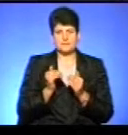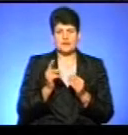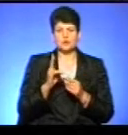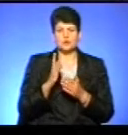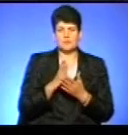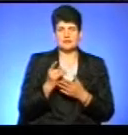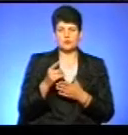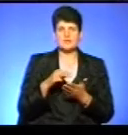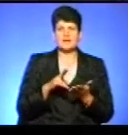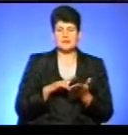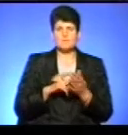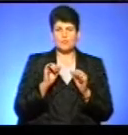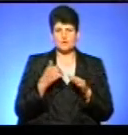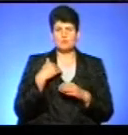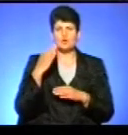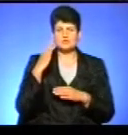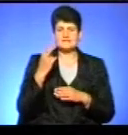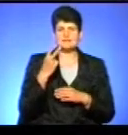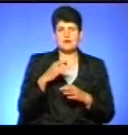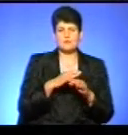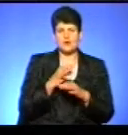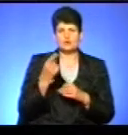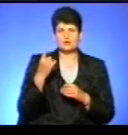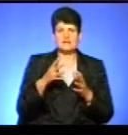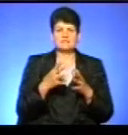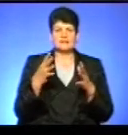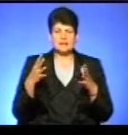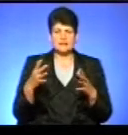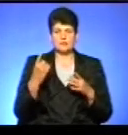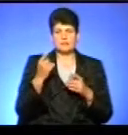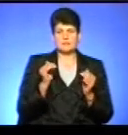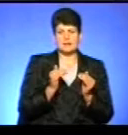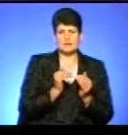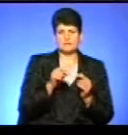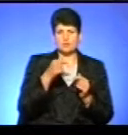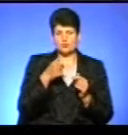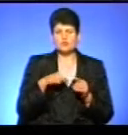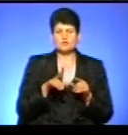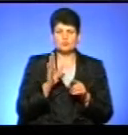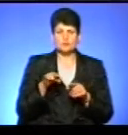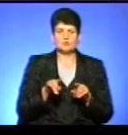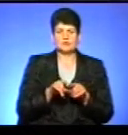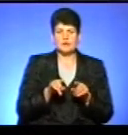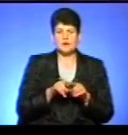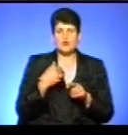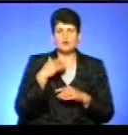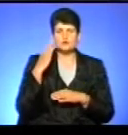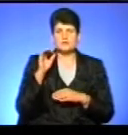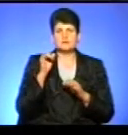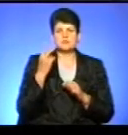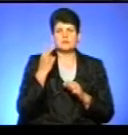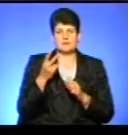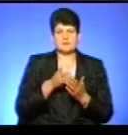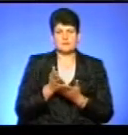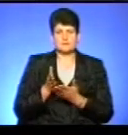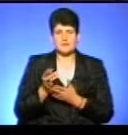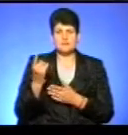тернопільську реєстрацію, можете проголосувати лише за два проєкти. Один великий в номінації, один малий. Цього року буде абсолютно те ж саме. Голосувати можна двома шляхами.